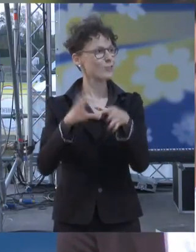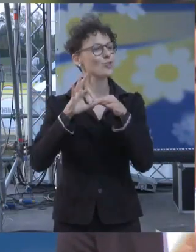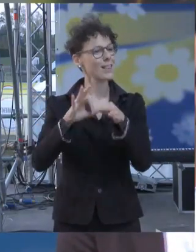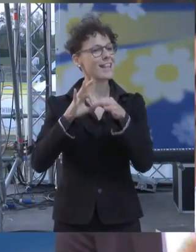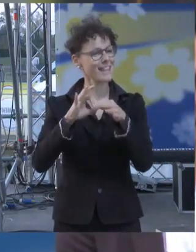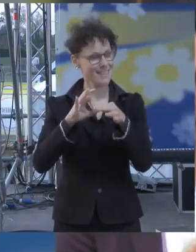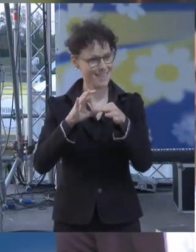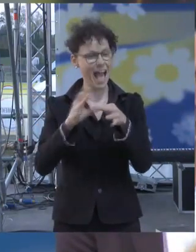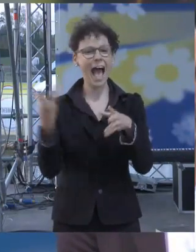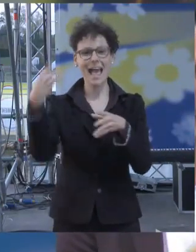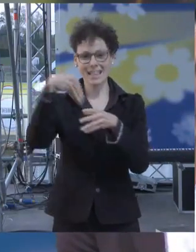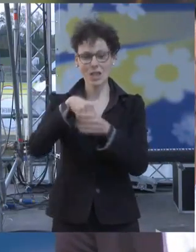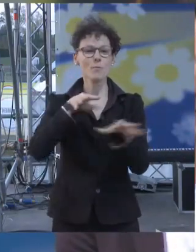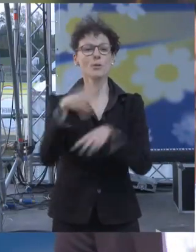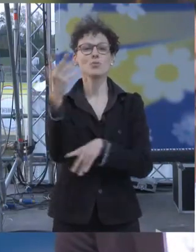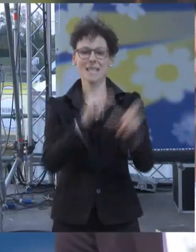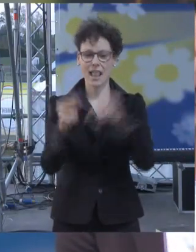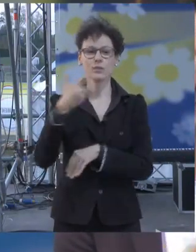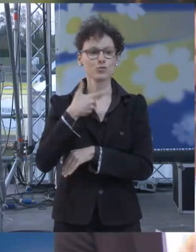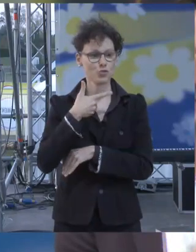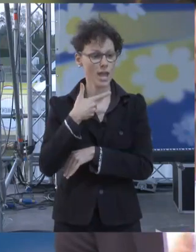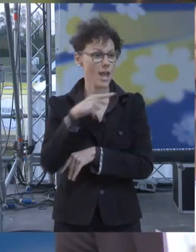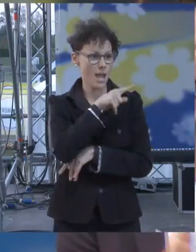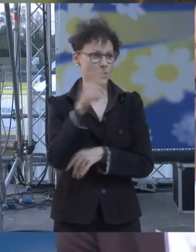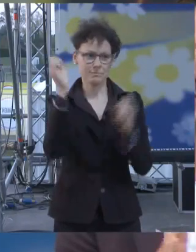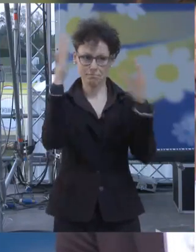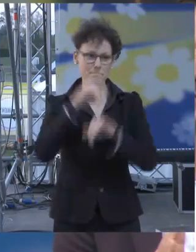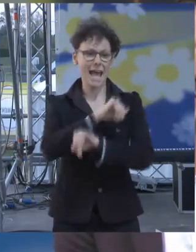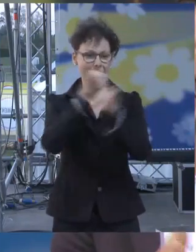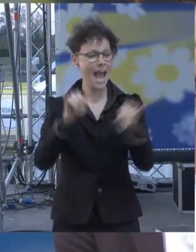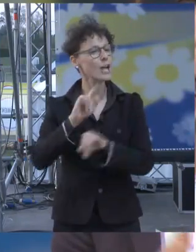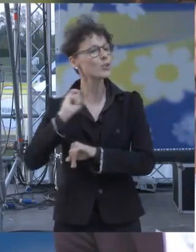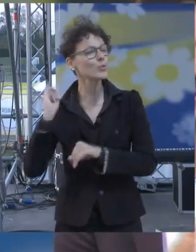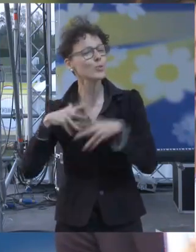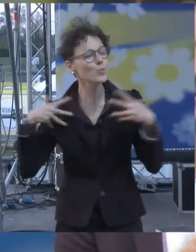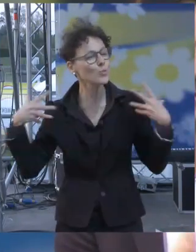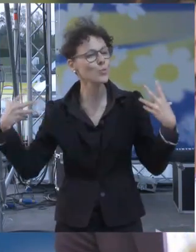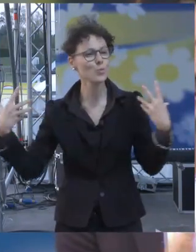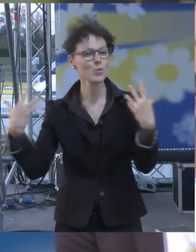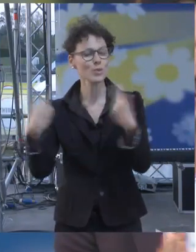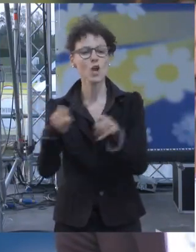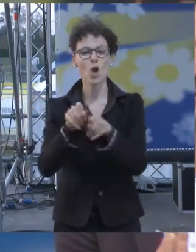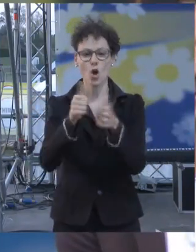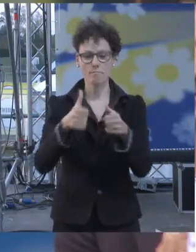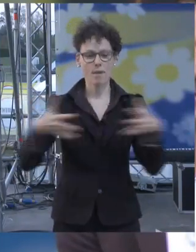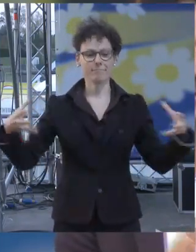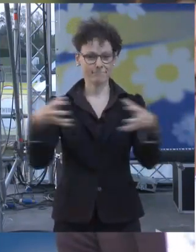del movimento 5 Stelle e non dimentichiamolo mai perché noi siamo tutti insieme una grande comunità